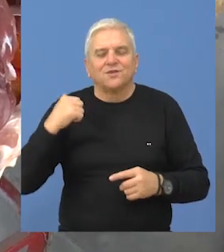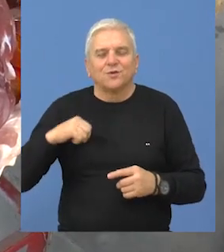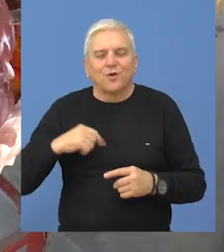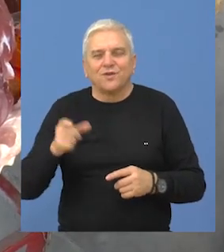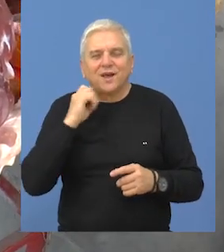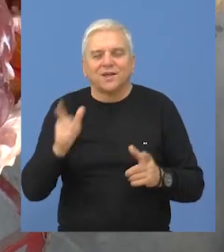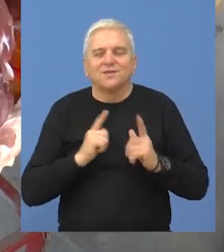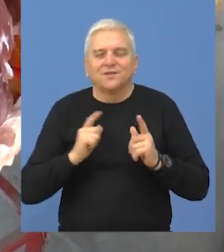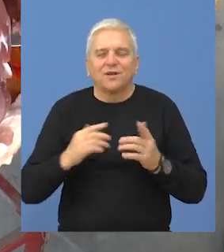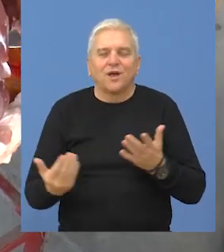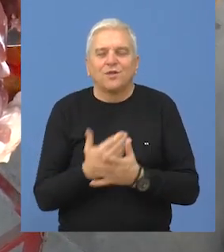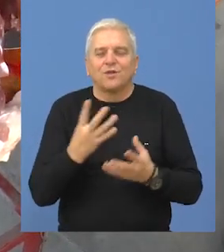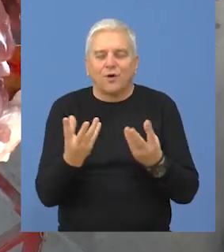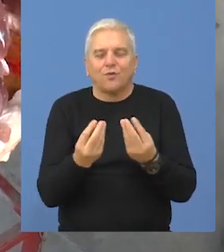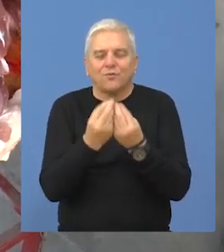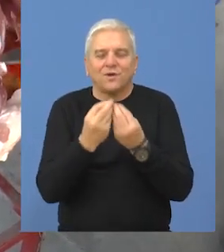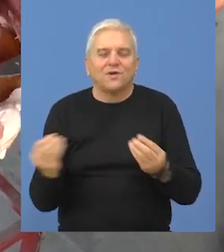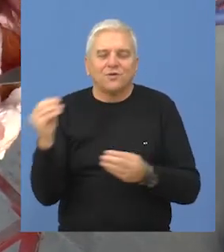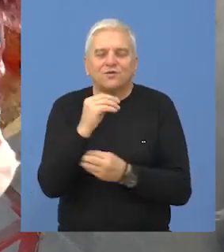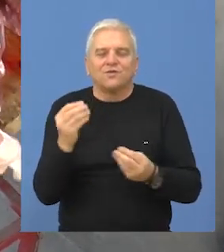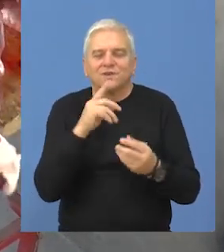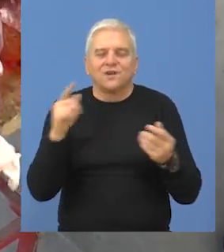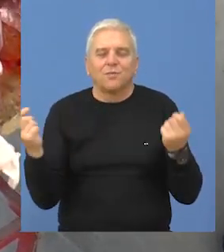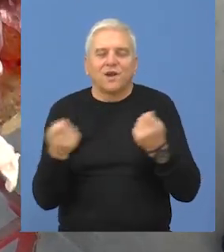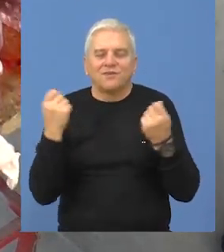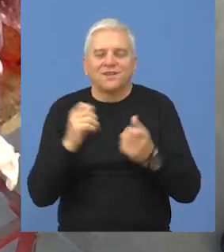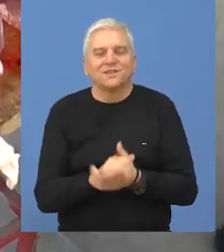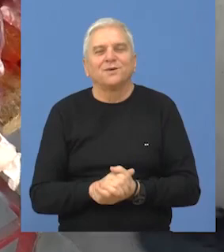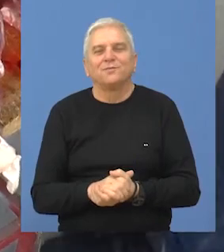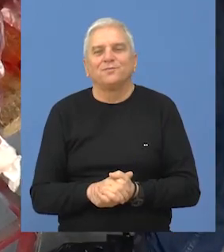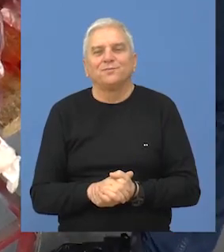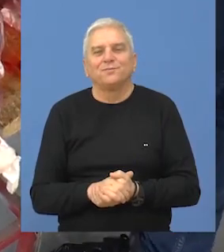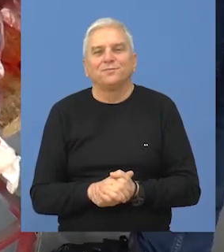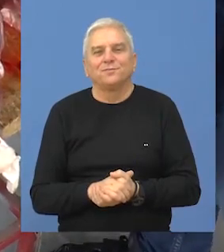godine, kada se očekuje novo i masovnije izdanje manifestacije.